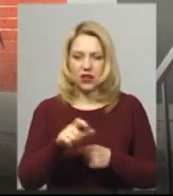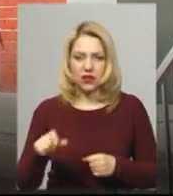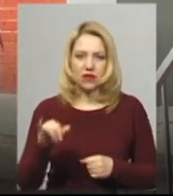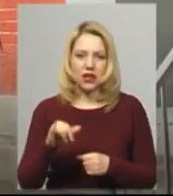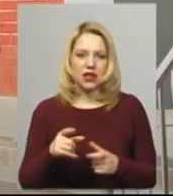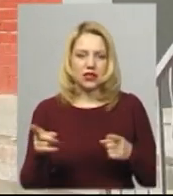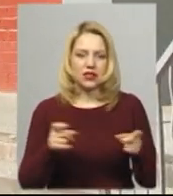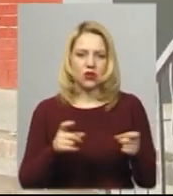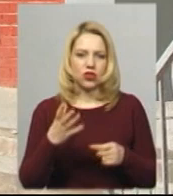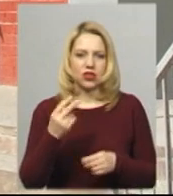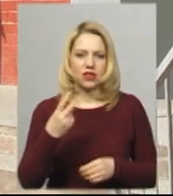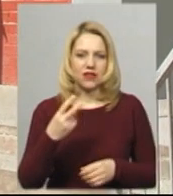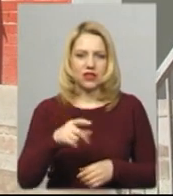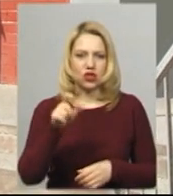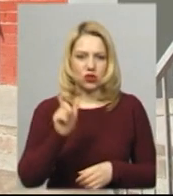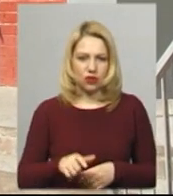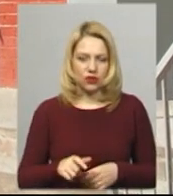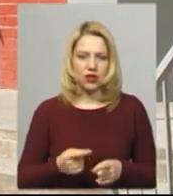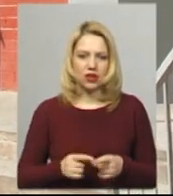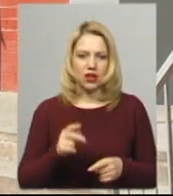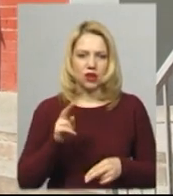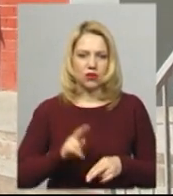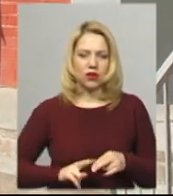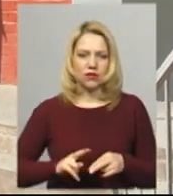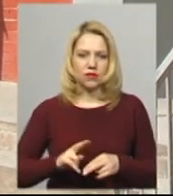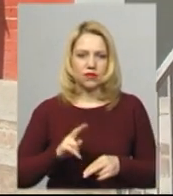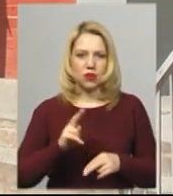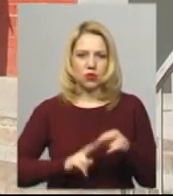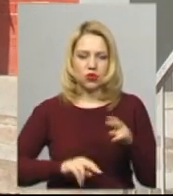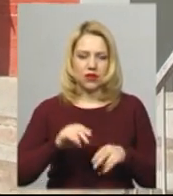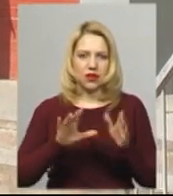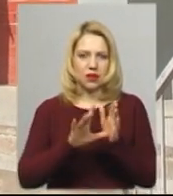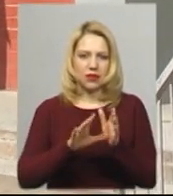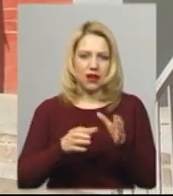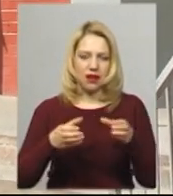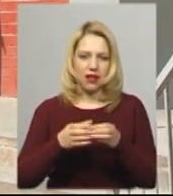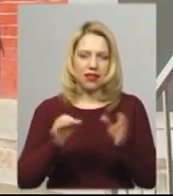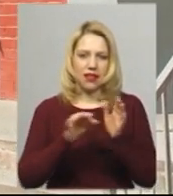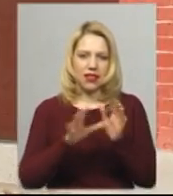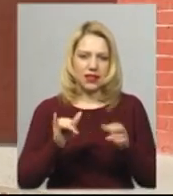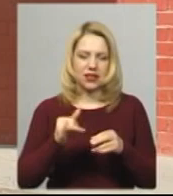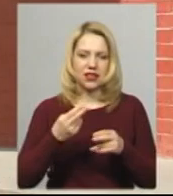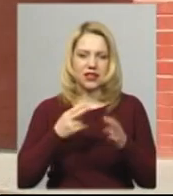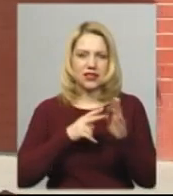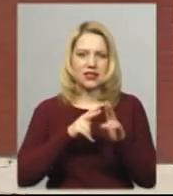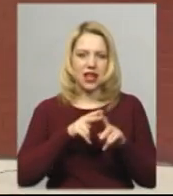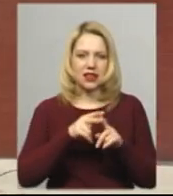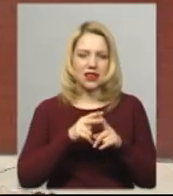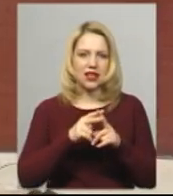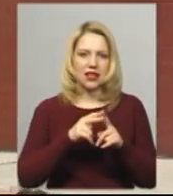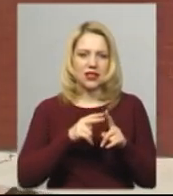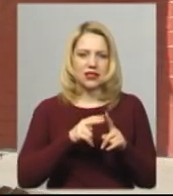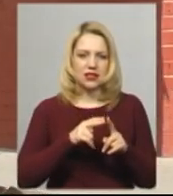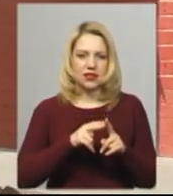залучаємо ще 20 чоловік будівельної бригади, електриків і сантехніки. Ми закупили для